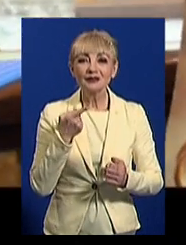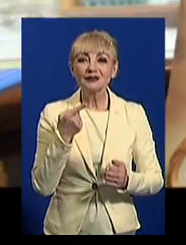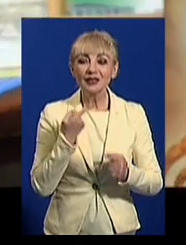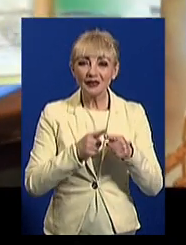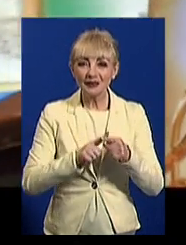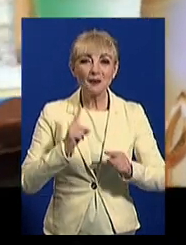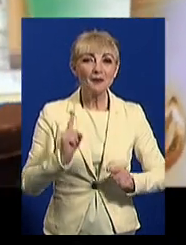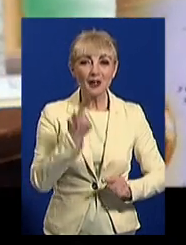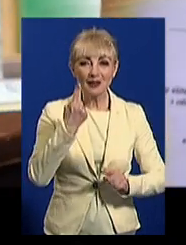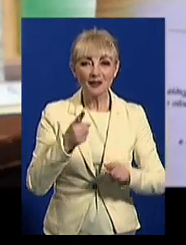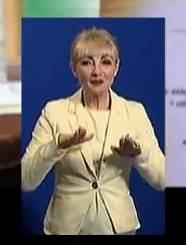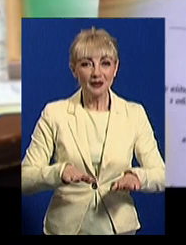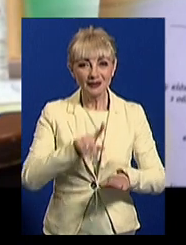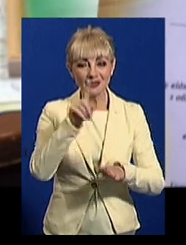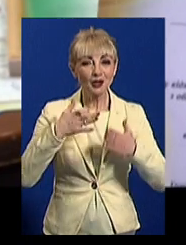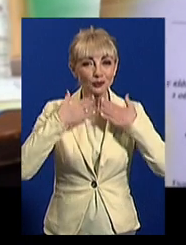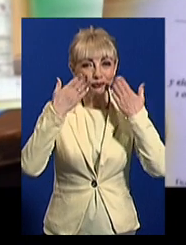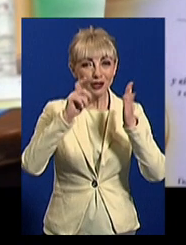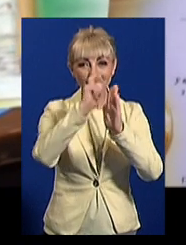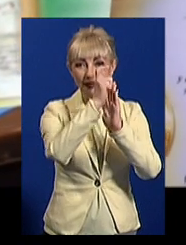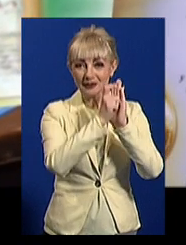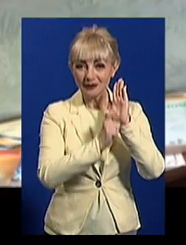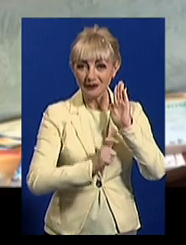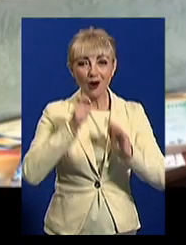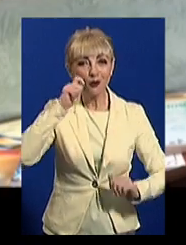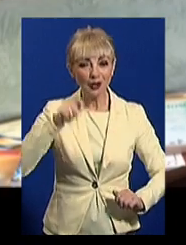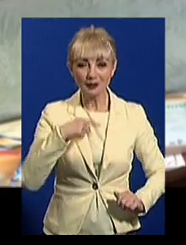тому що це перше місце зачитання вірша українською мовою.